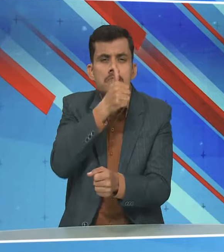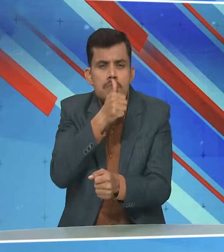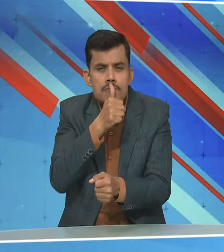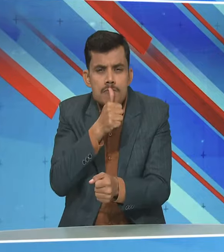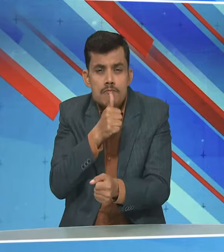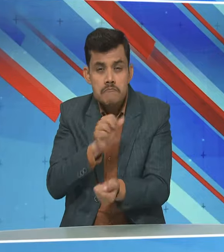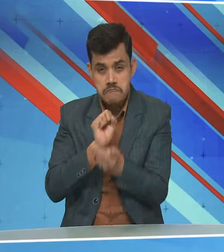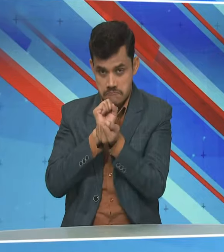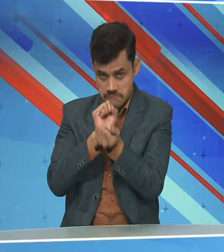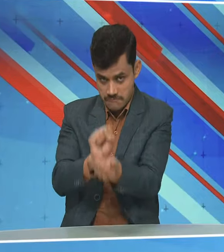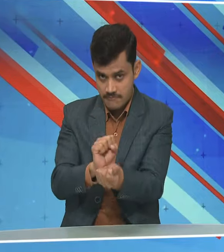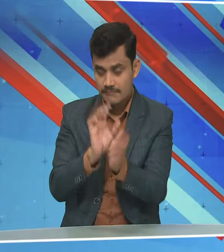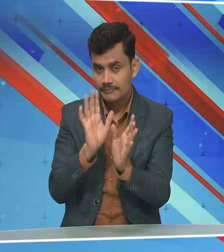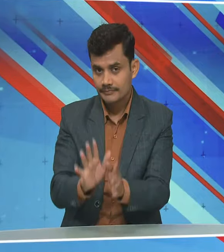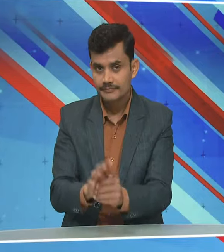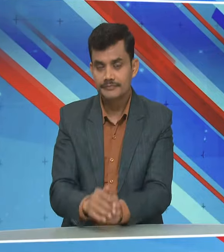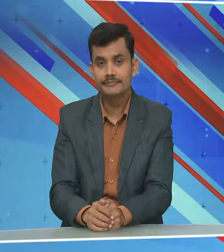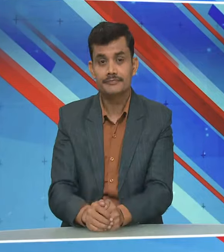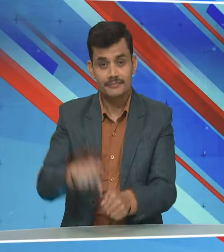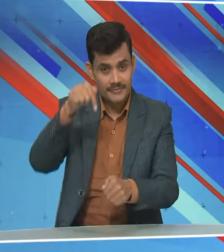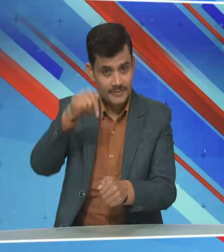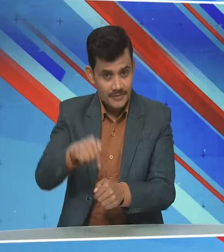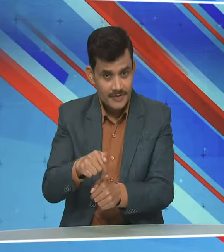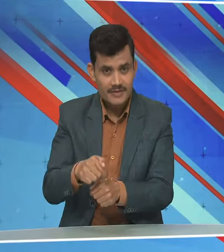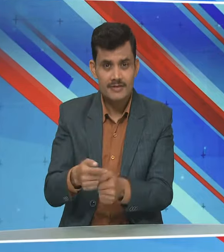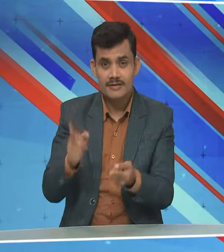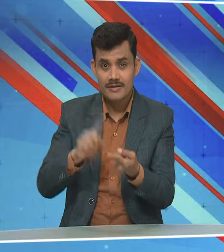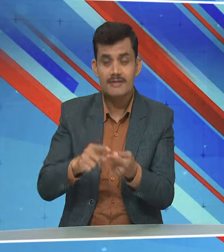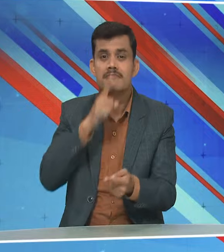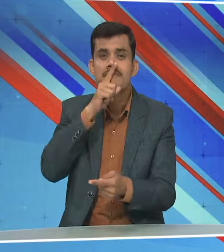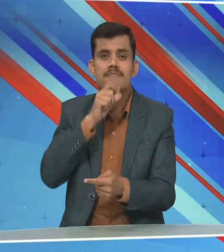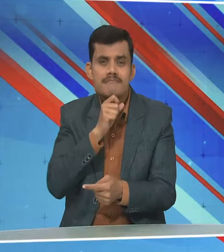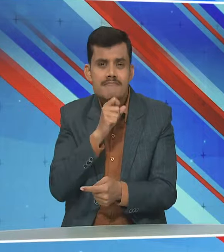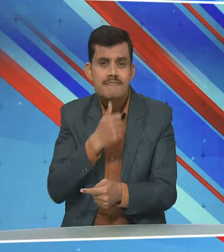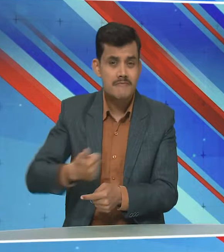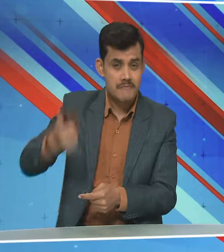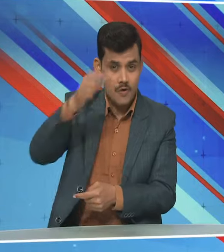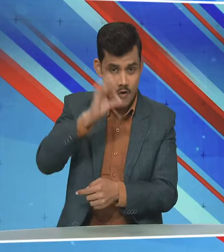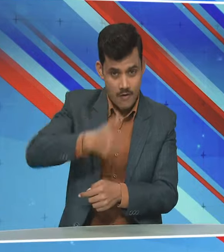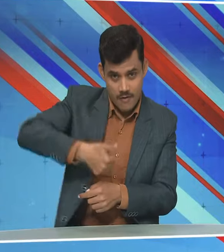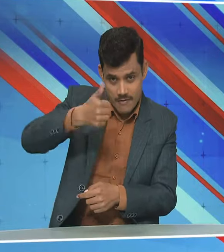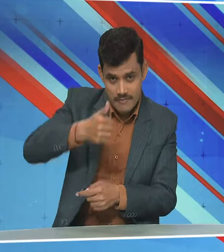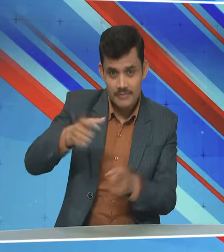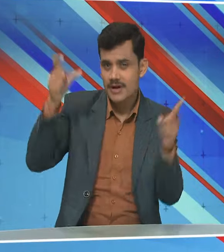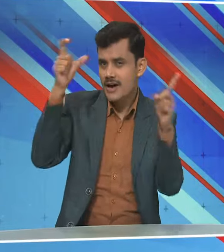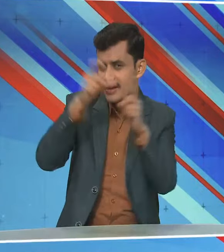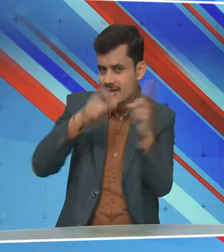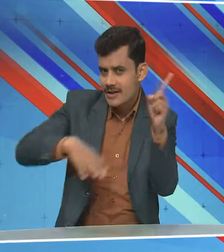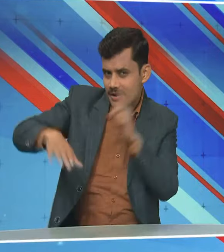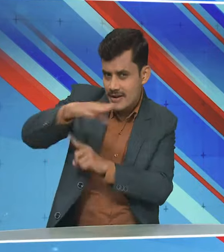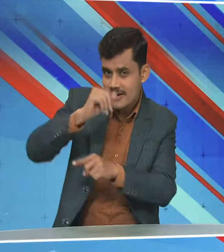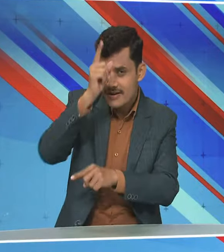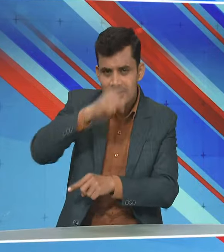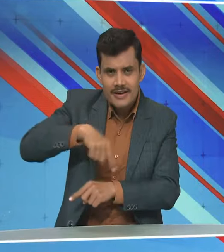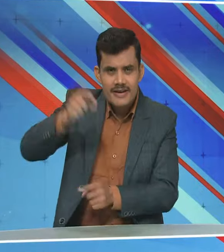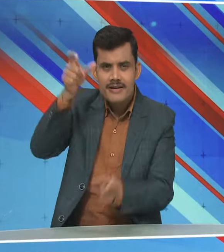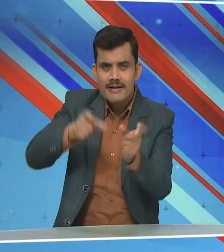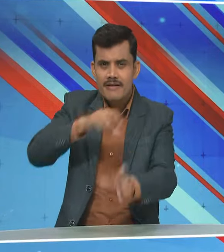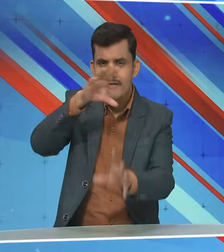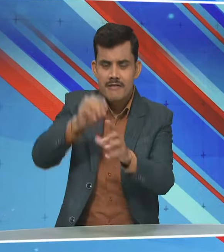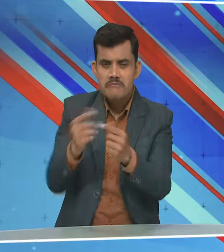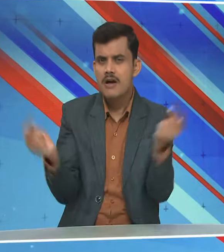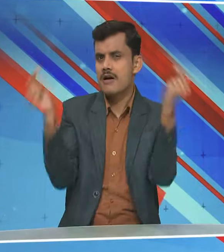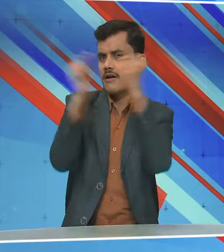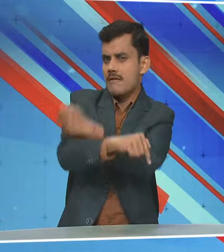मामले में गरफतार किया गया था अब तक न तो कतर के अधिकारियों और नहीं नई दिल्ली के भारतिय नागरिकों के